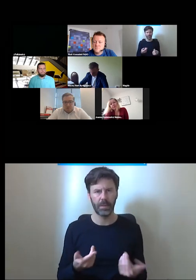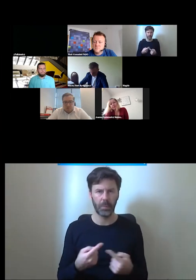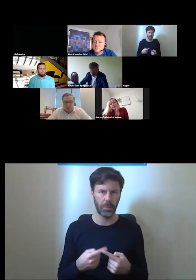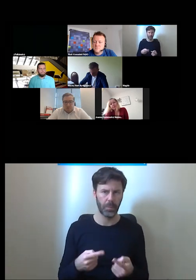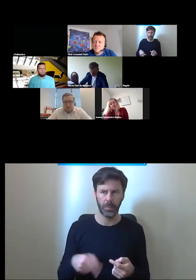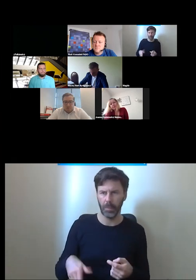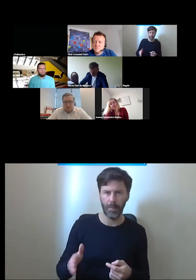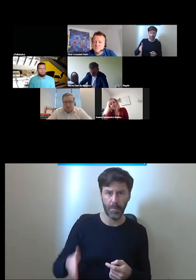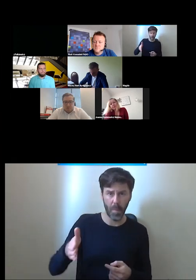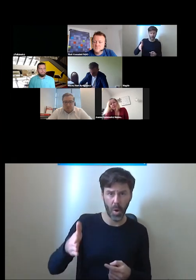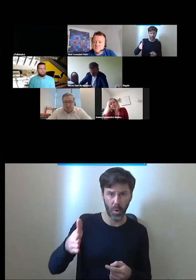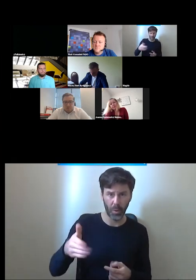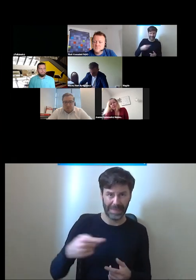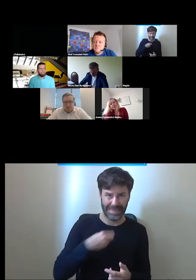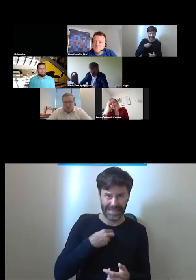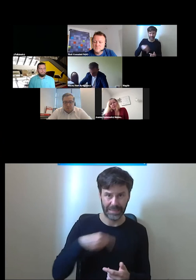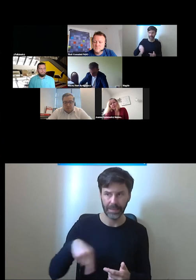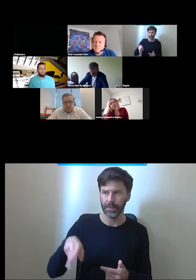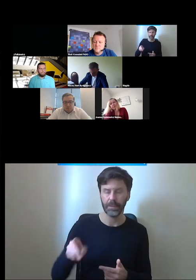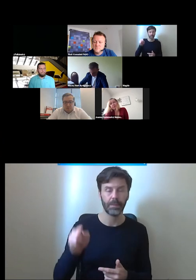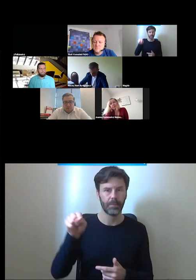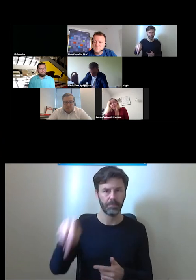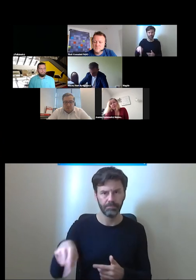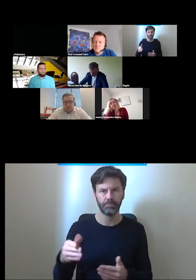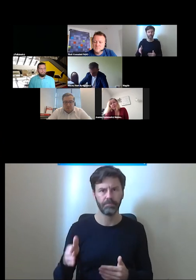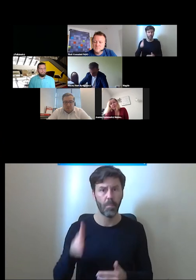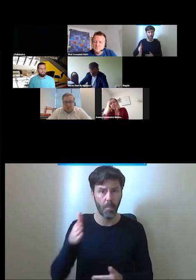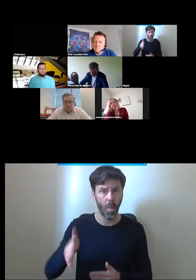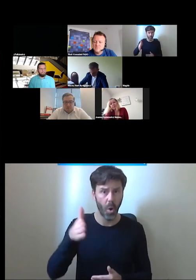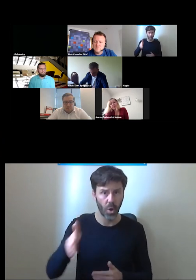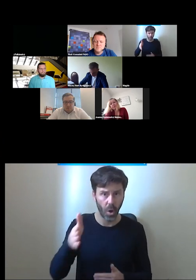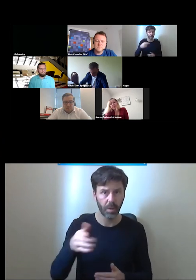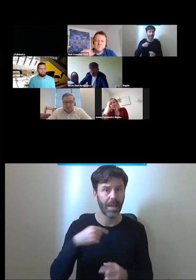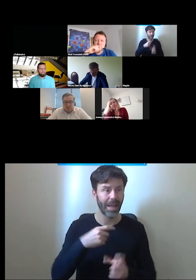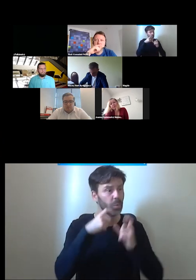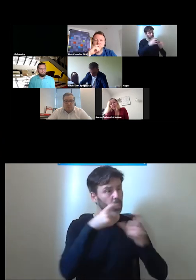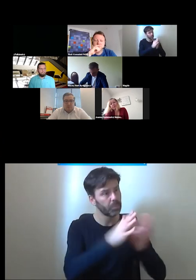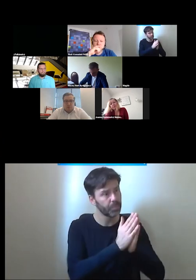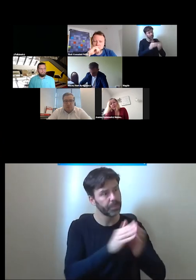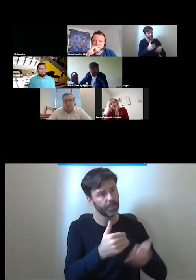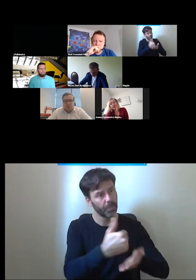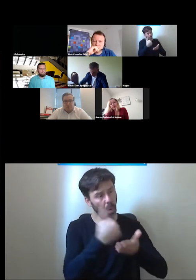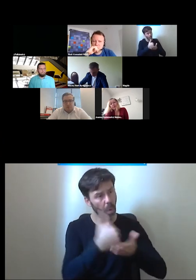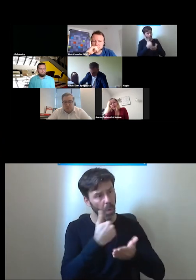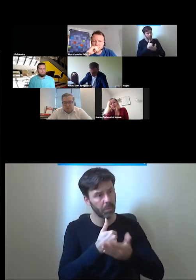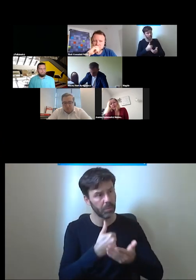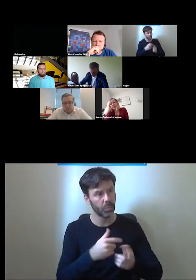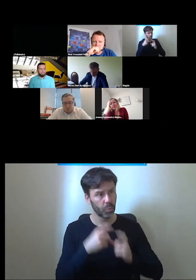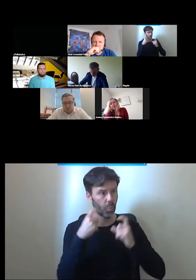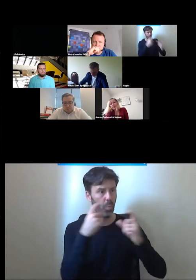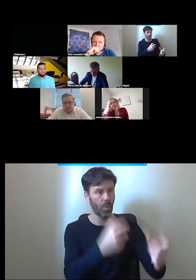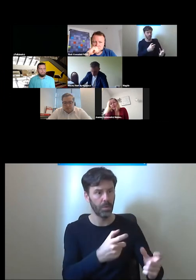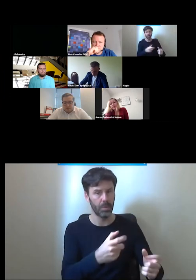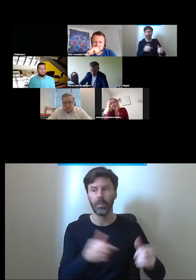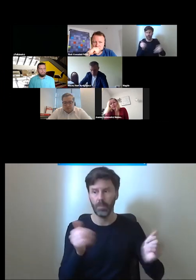odjazdem pociągu to też taką pomoc powinien uzyskać i przebisy też tak są skonstruowane że brak zgłoszenia nie oznacza że komuś nie